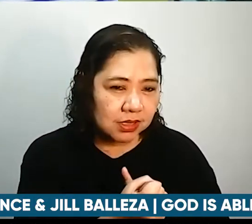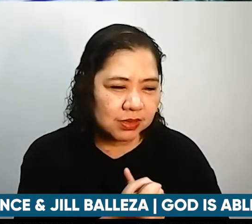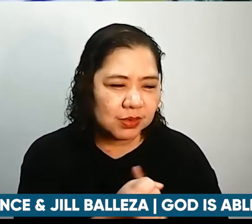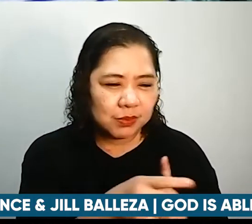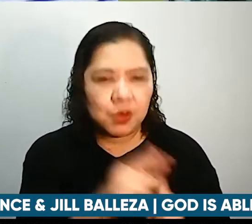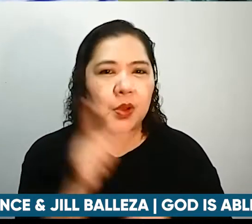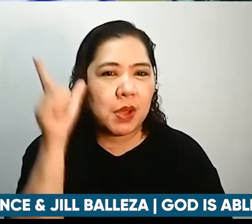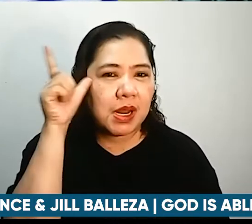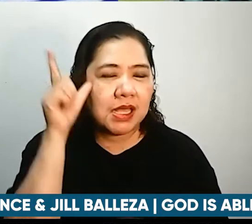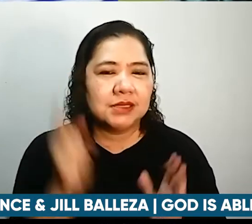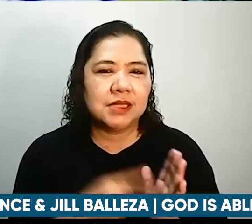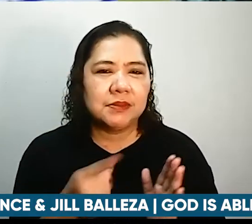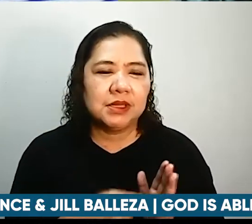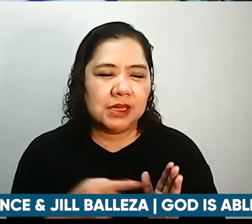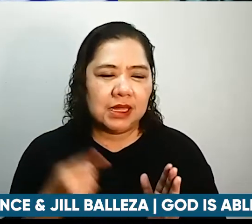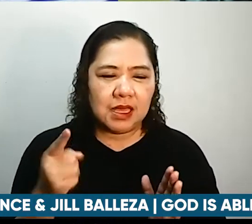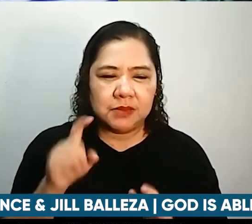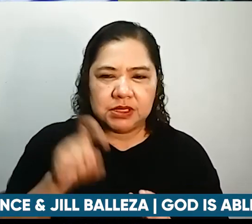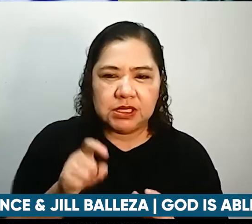likod niya pagka